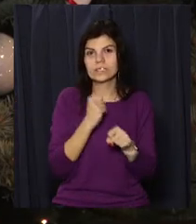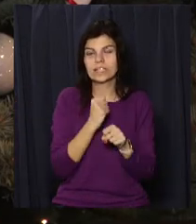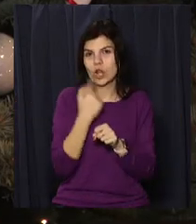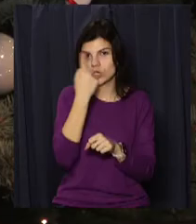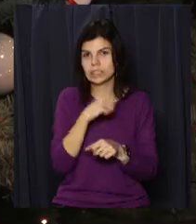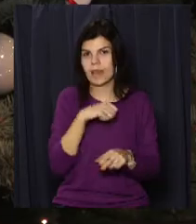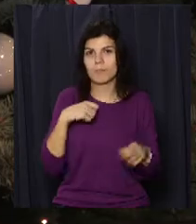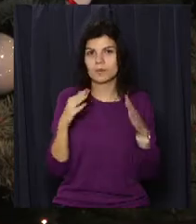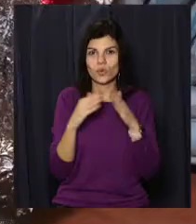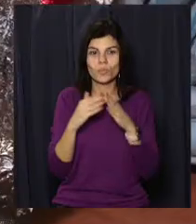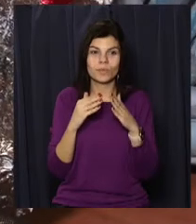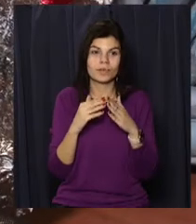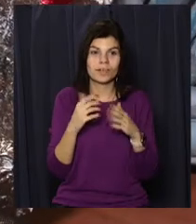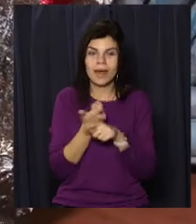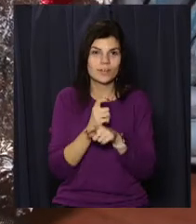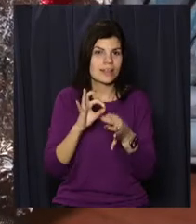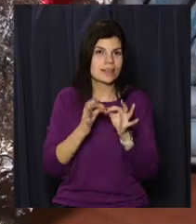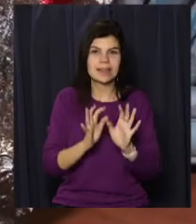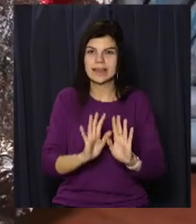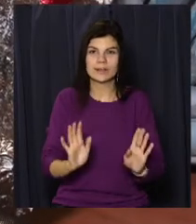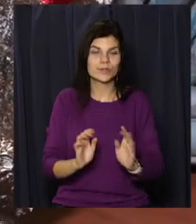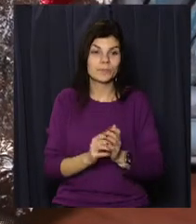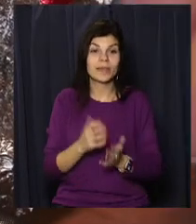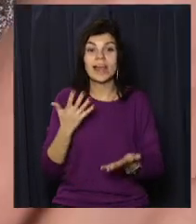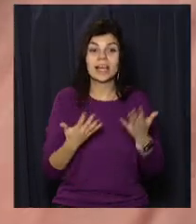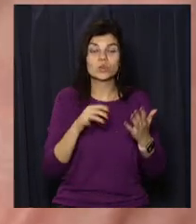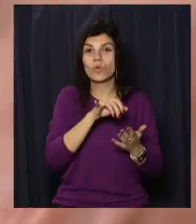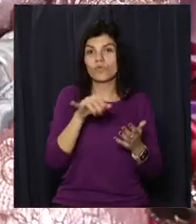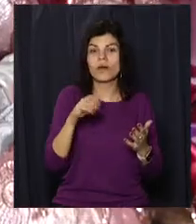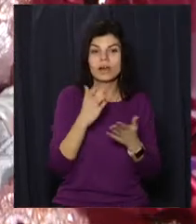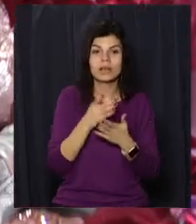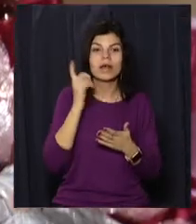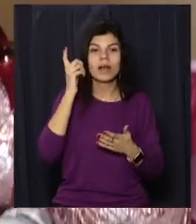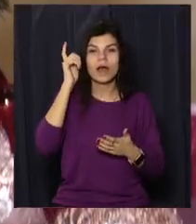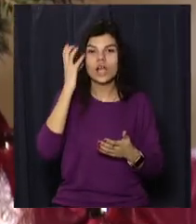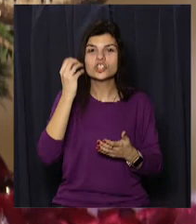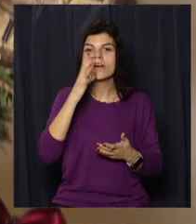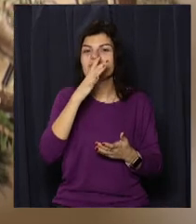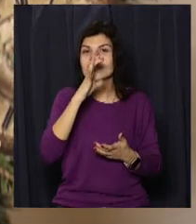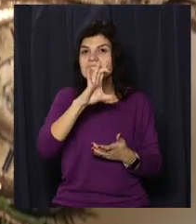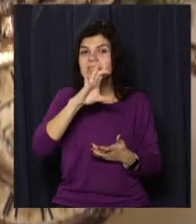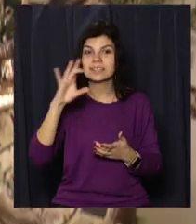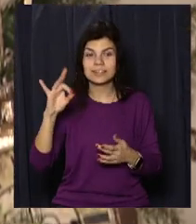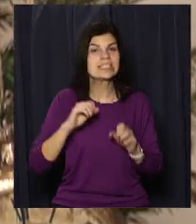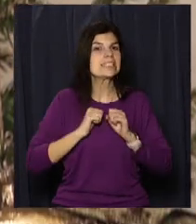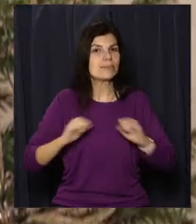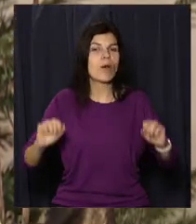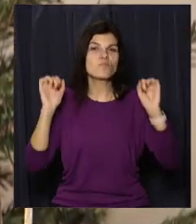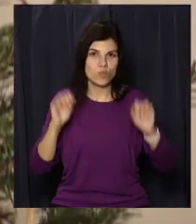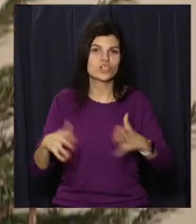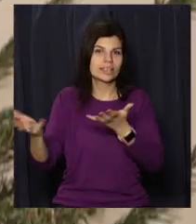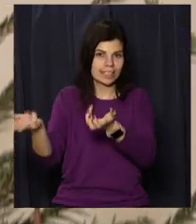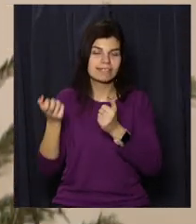несложно. Та якщо у ваших шухлядах завалялися прикраси ще радянських часів, сміливо доставайте їх і